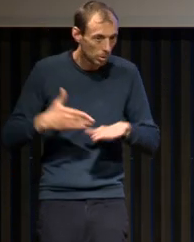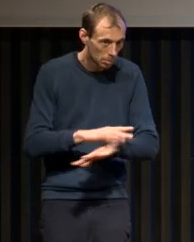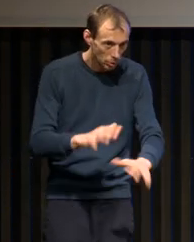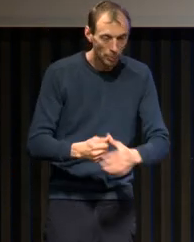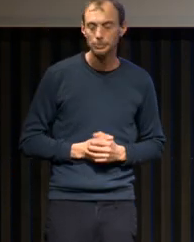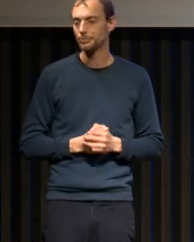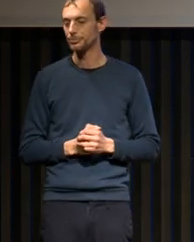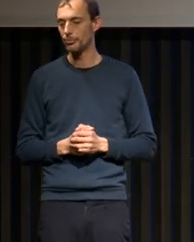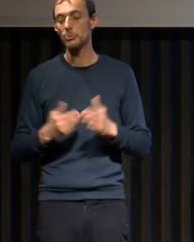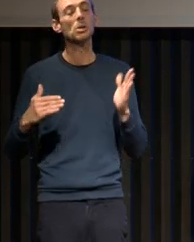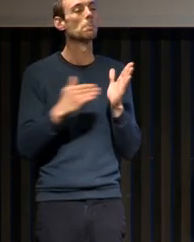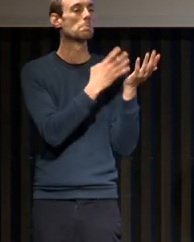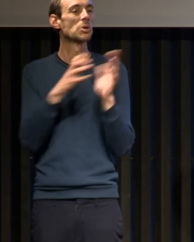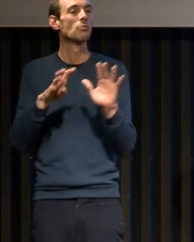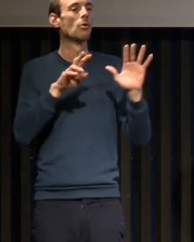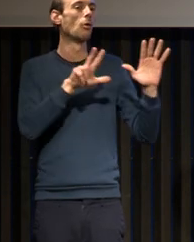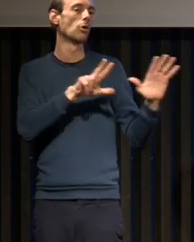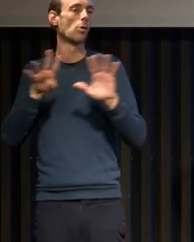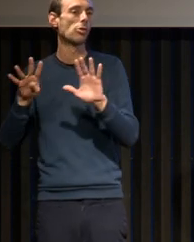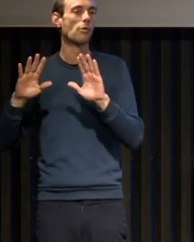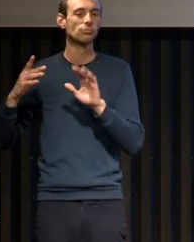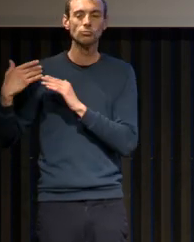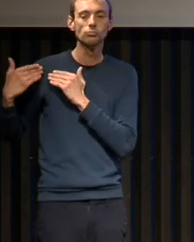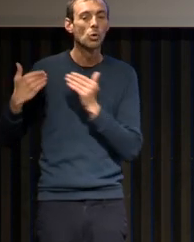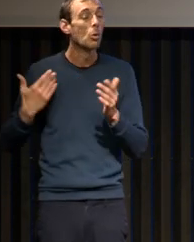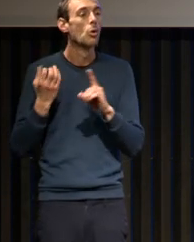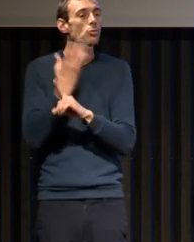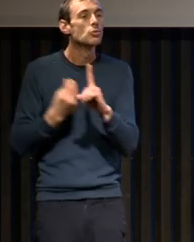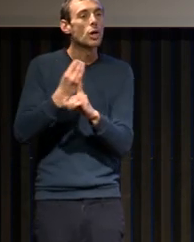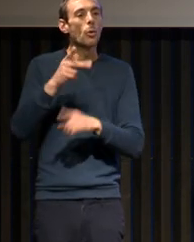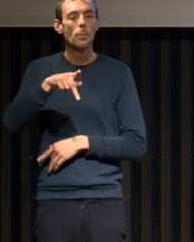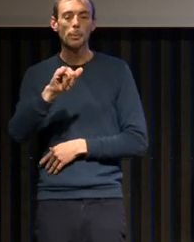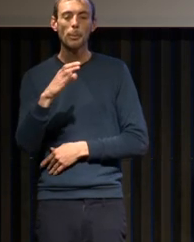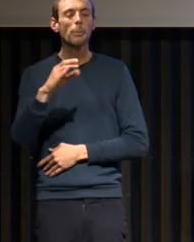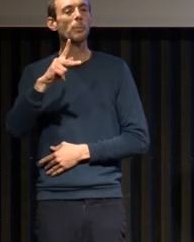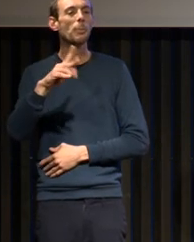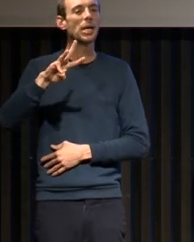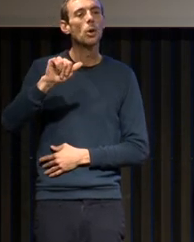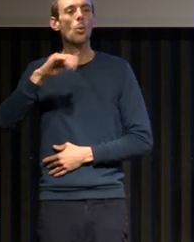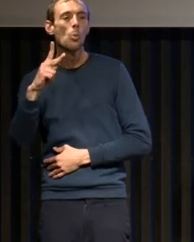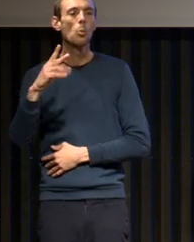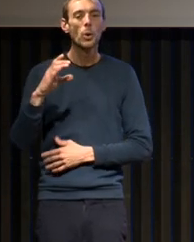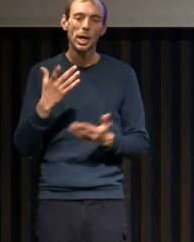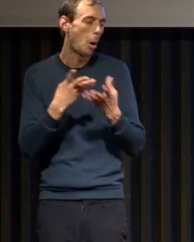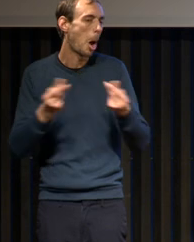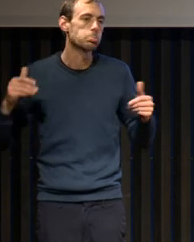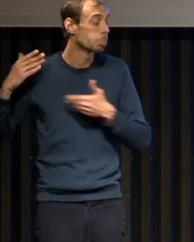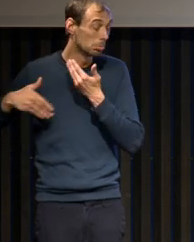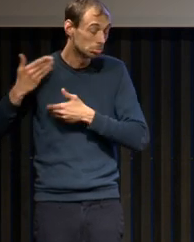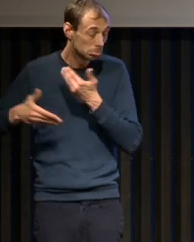1889, on n'a pas trop reparlé du syndrome de Pickwick, de ce syndrome-là. Il faudra attendre 1956